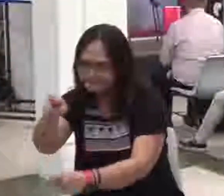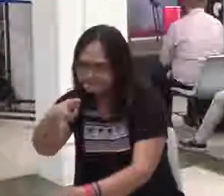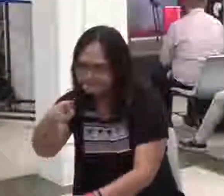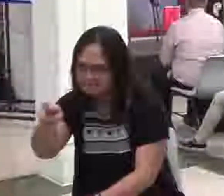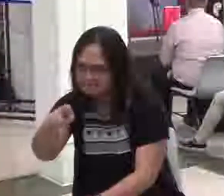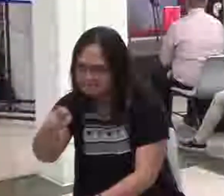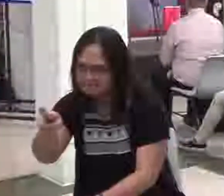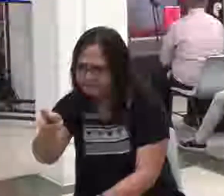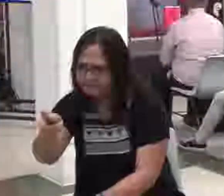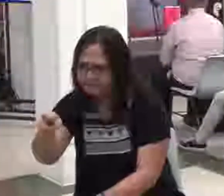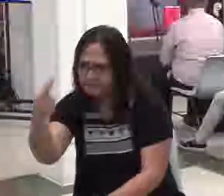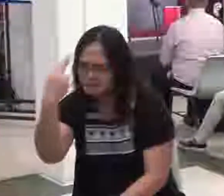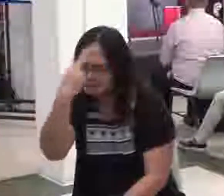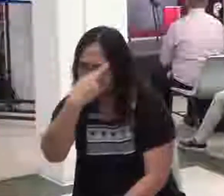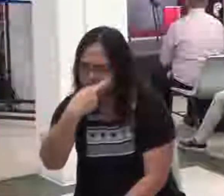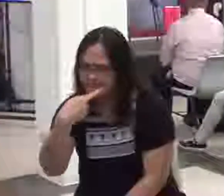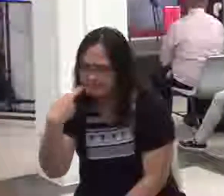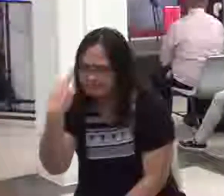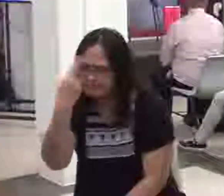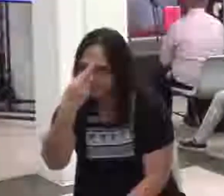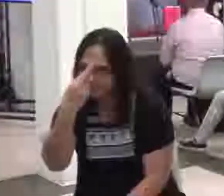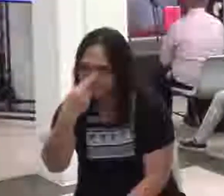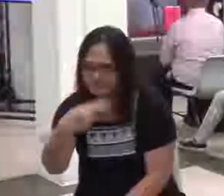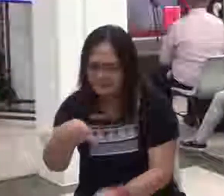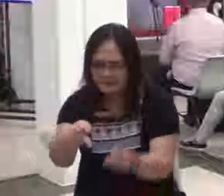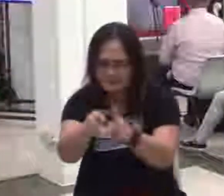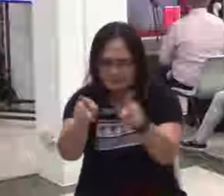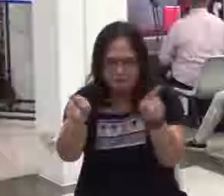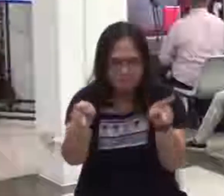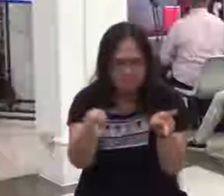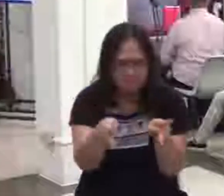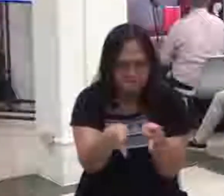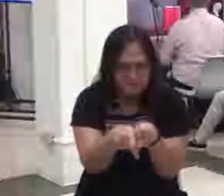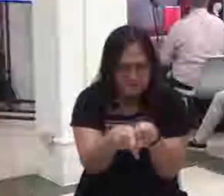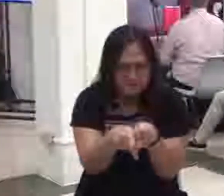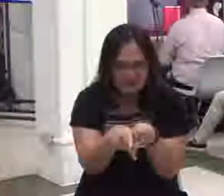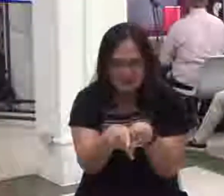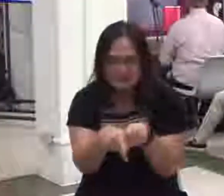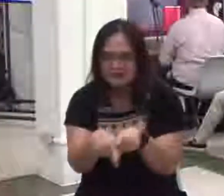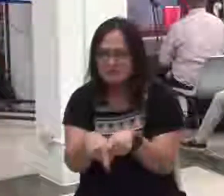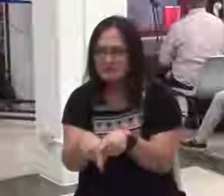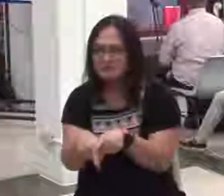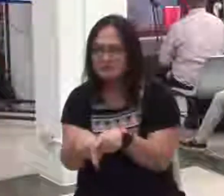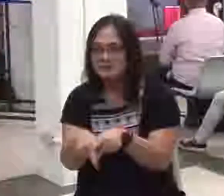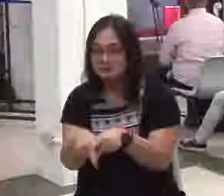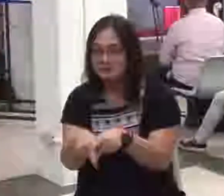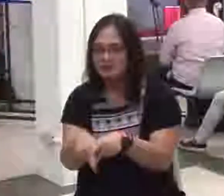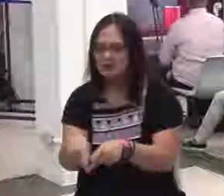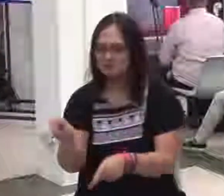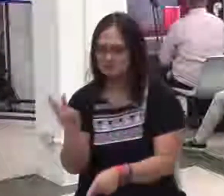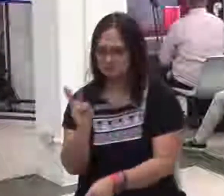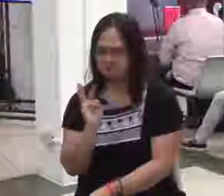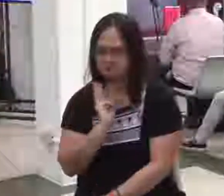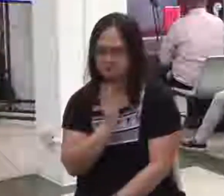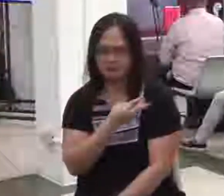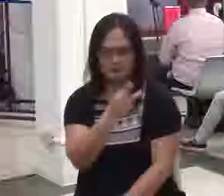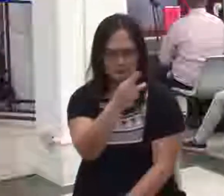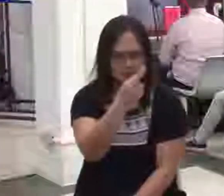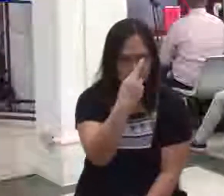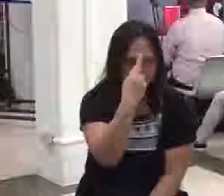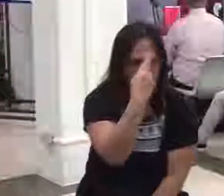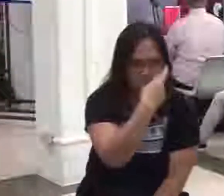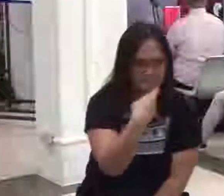ng lugar, ng posisyon, ng kung ano. Tama po ba? Binabasa natin ang tao sa